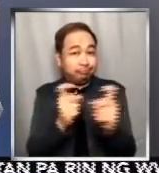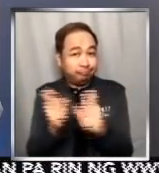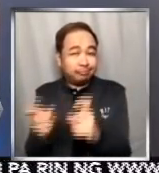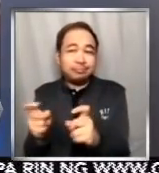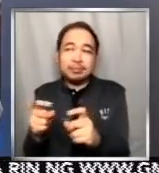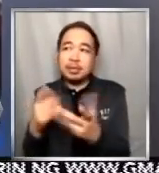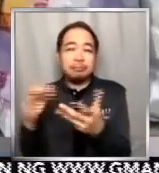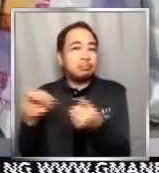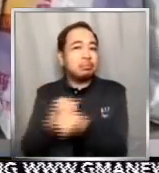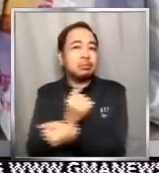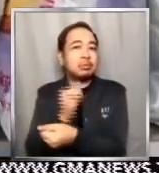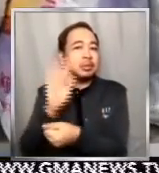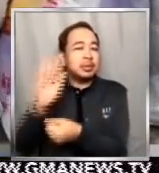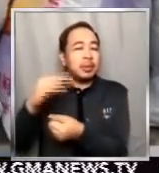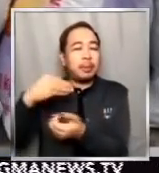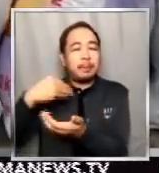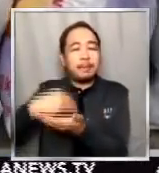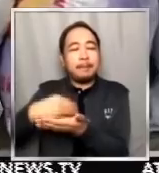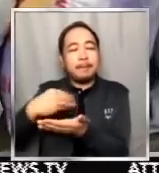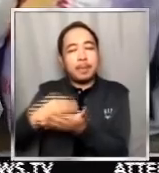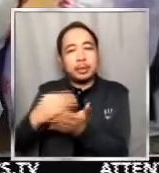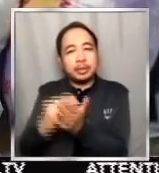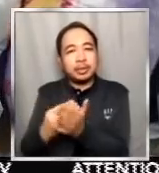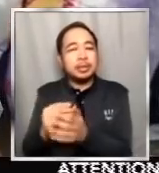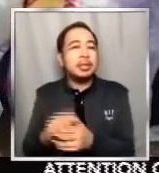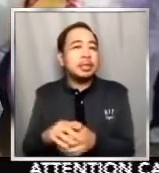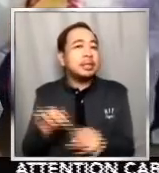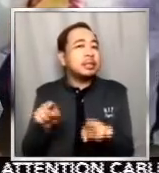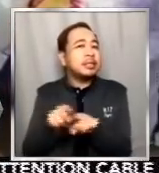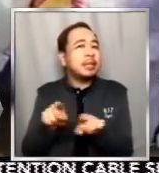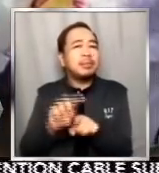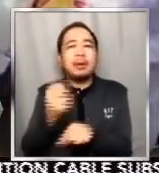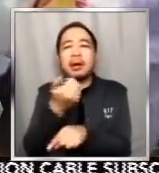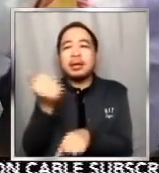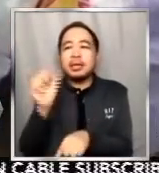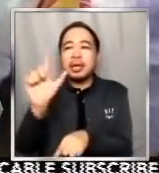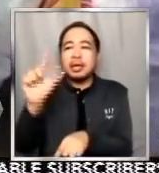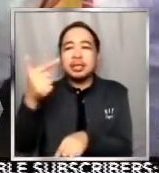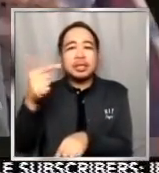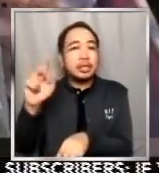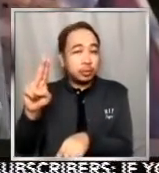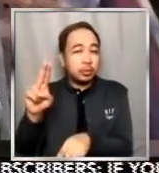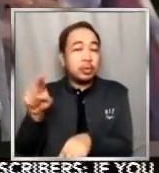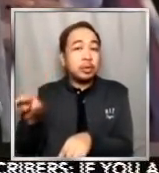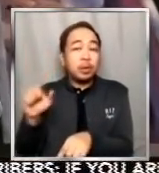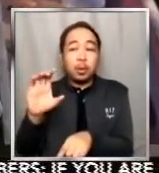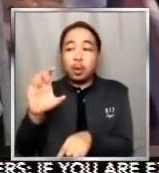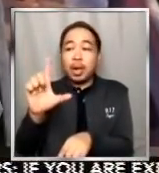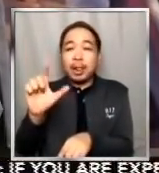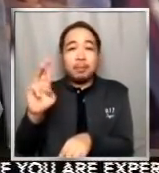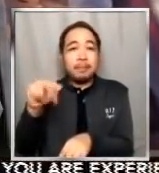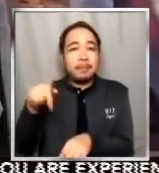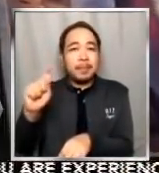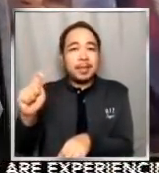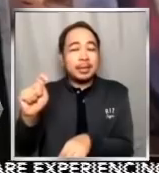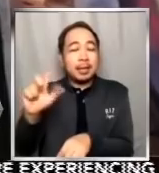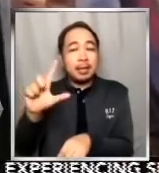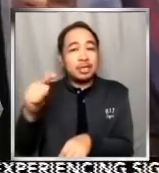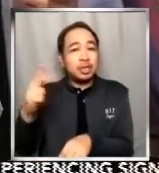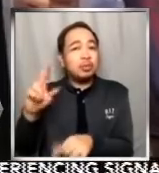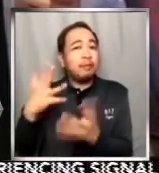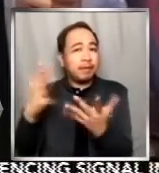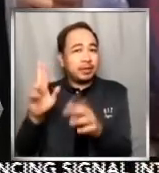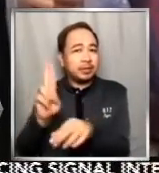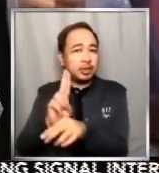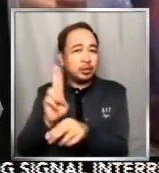kanilang calamity fund. Tulad ng ibang mga LGU, nagamit na ng Kalumpit LGU ang kanilang calamity fund sa COVID